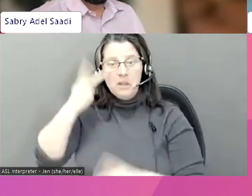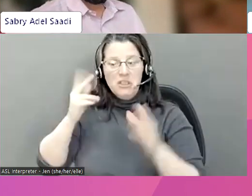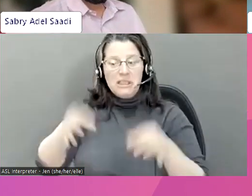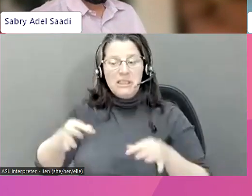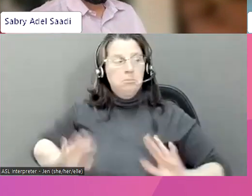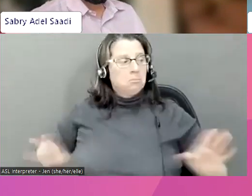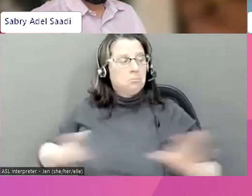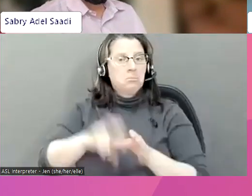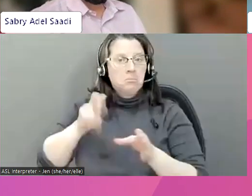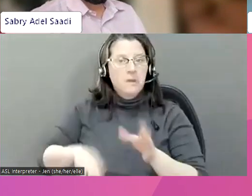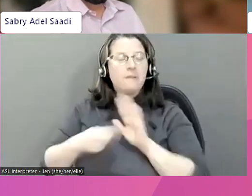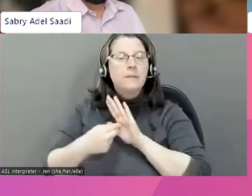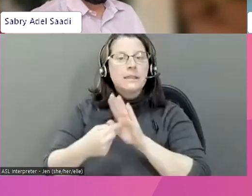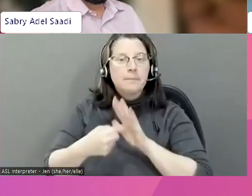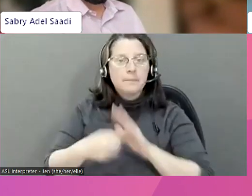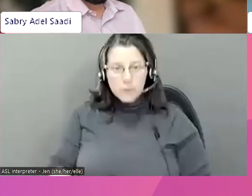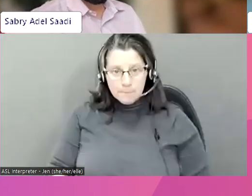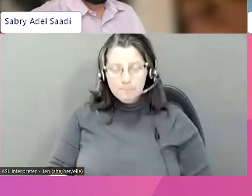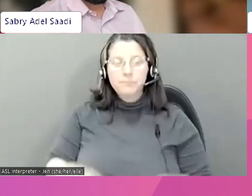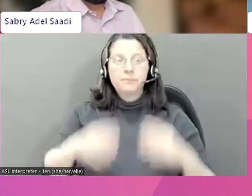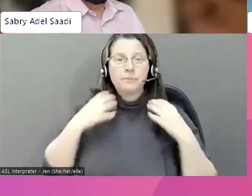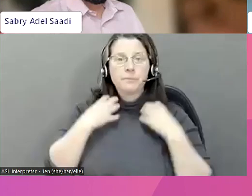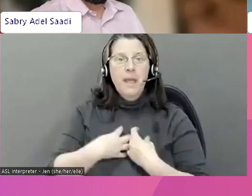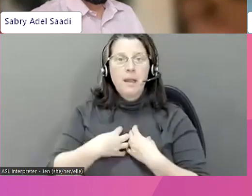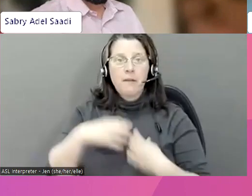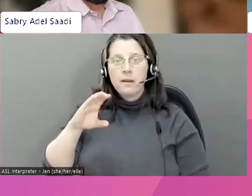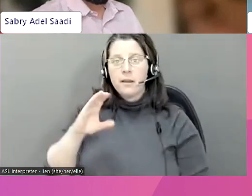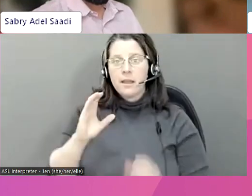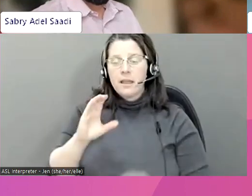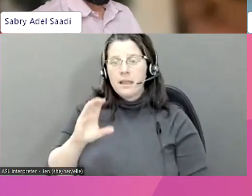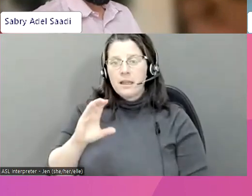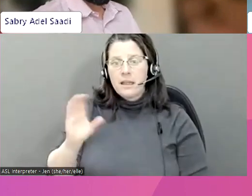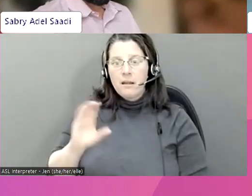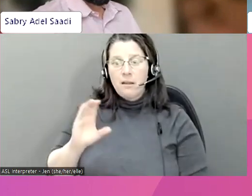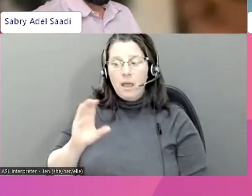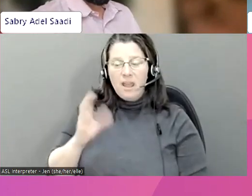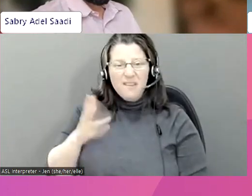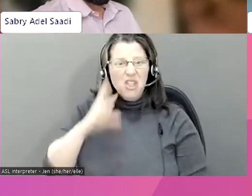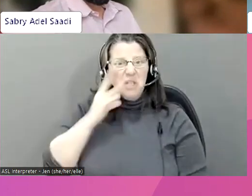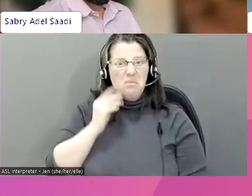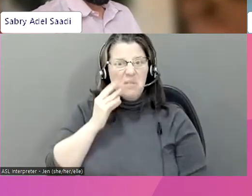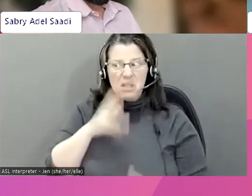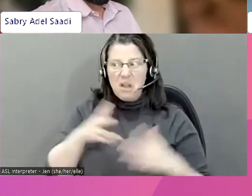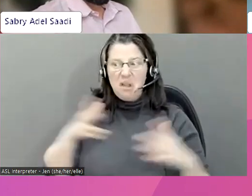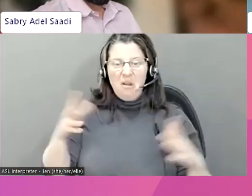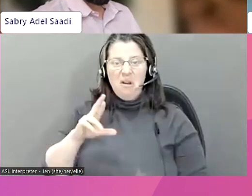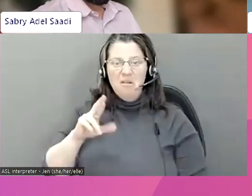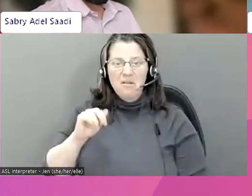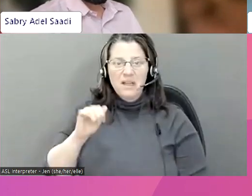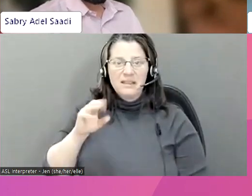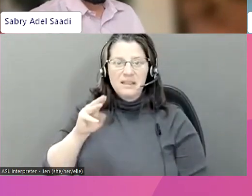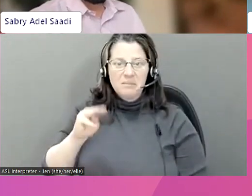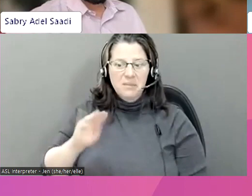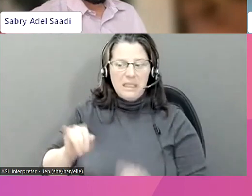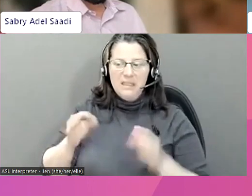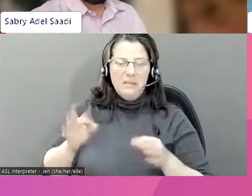et d'autres vont choisir de se désengager de la politique. Par exemple, le maire de Calgary a fait l'objet de beaucoup de racisme, et c'est pour ça qu